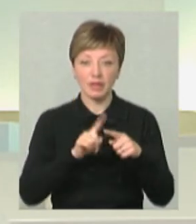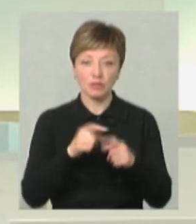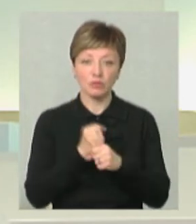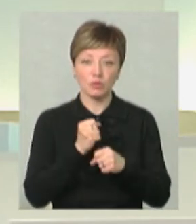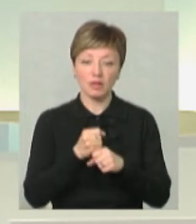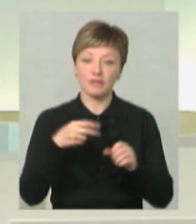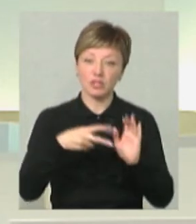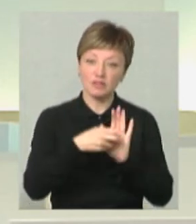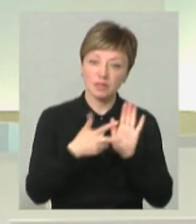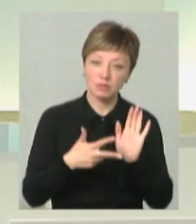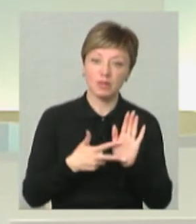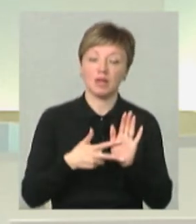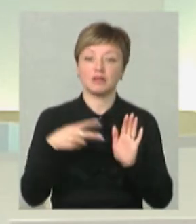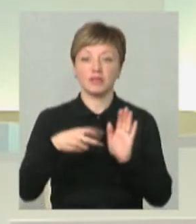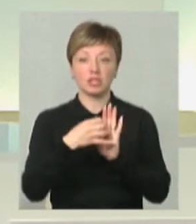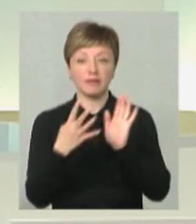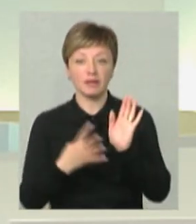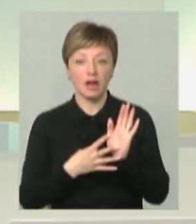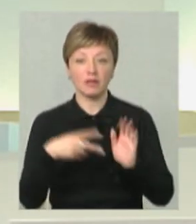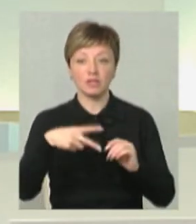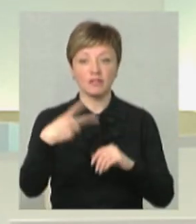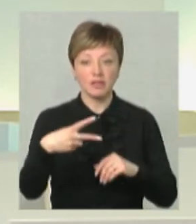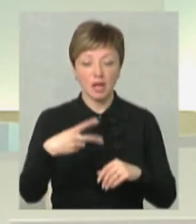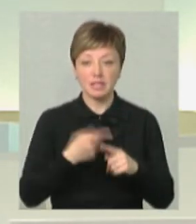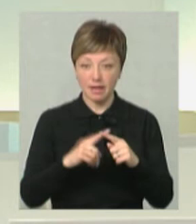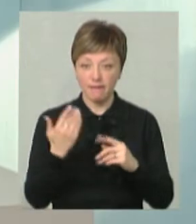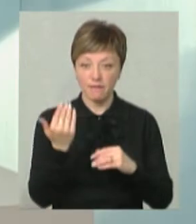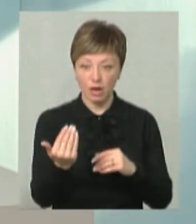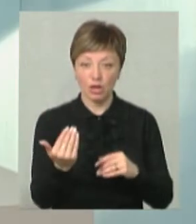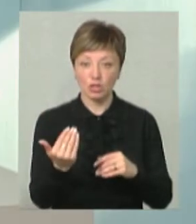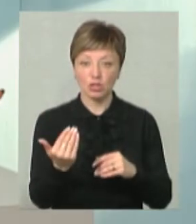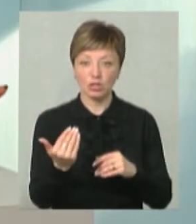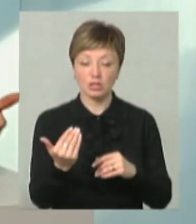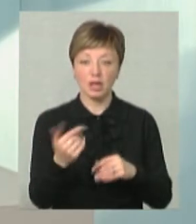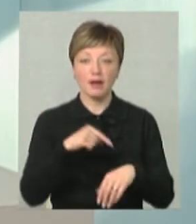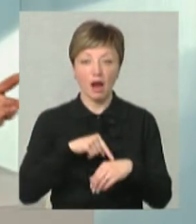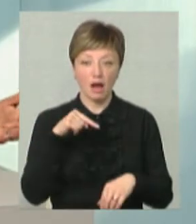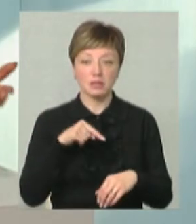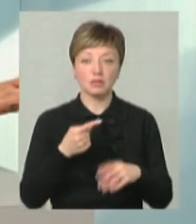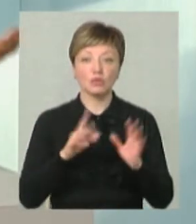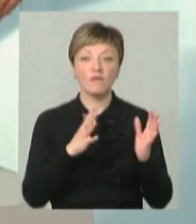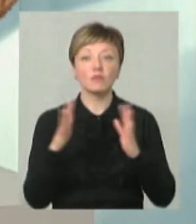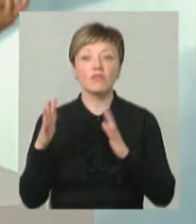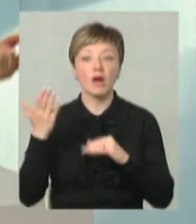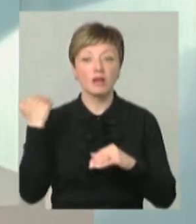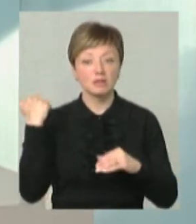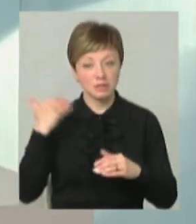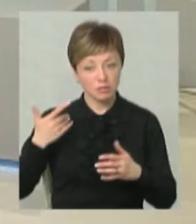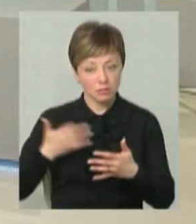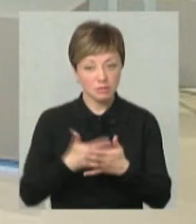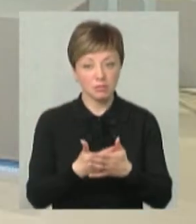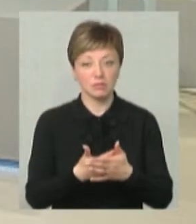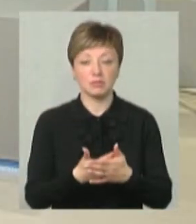зроблений там 18-му, 19-му, 20-му. То це ваша реакція на те, що відбувалося ще з